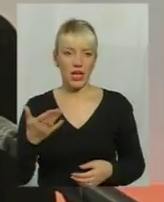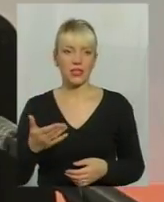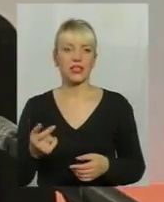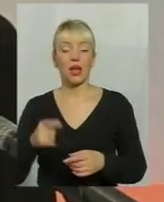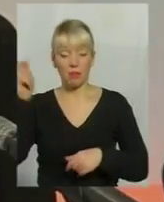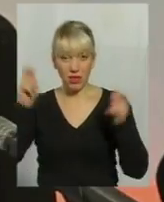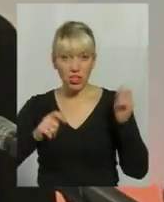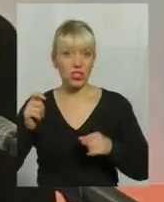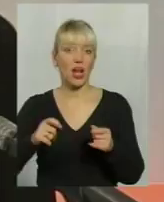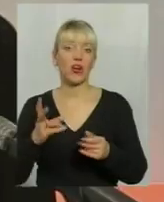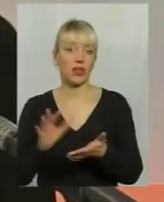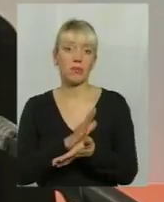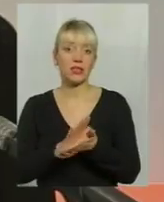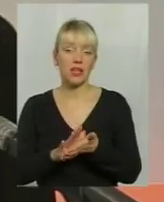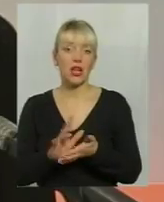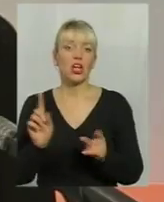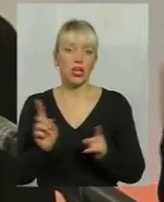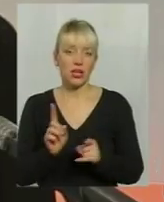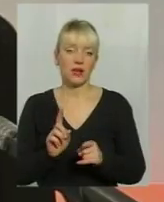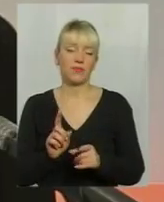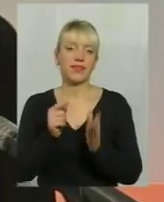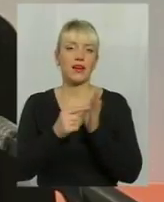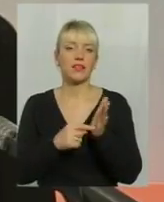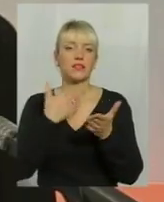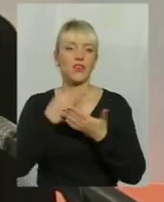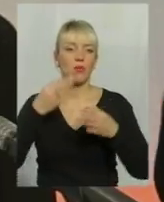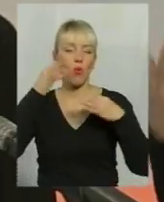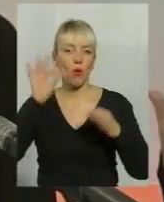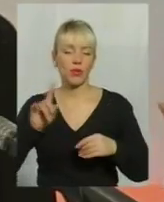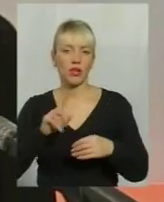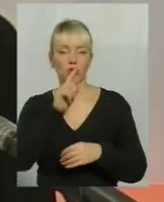щоб, ну, їм інтересно делиться тем опытом, яким вони вже владеють,